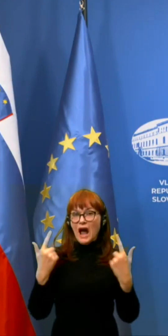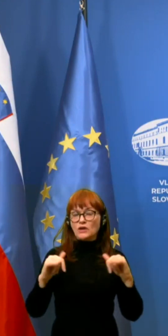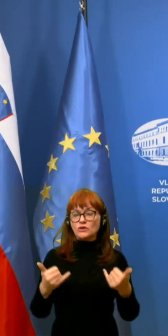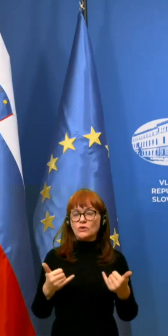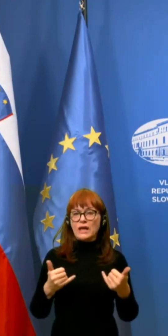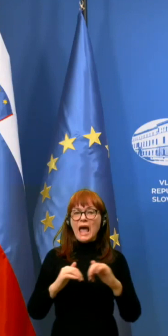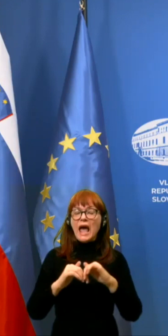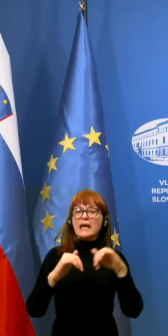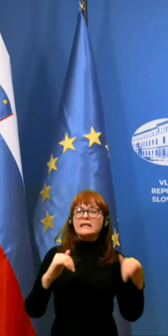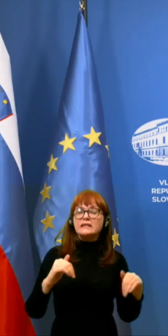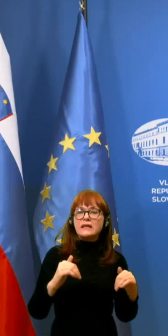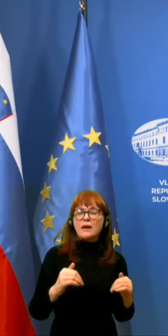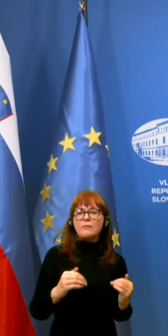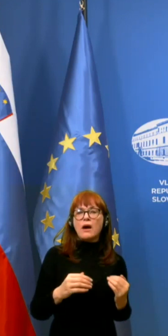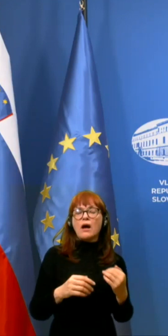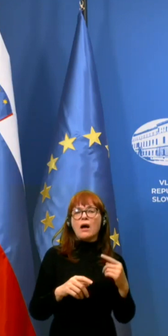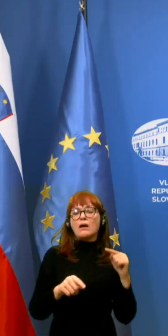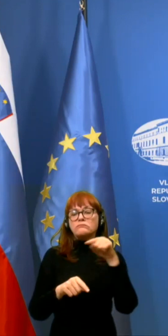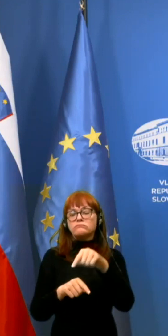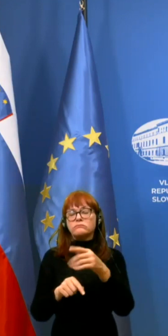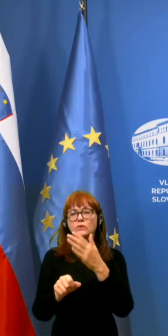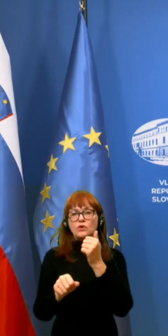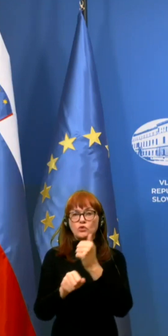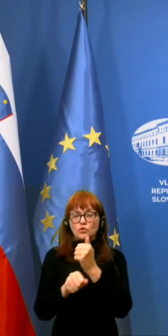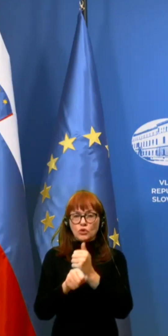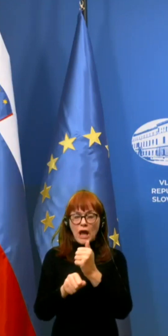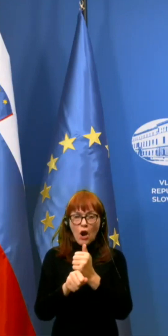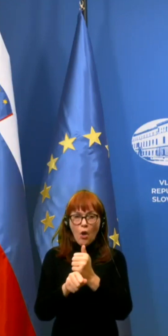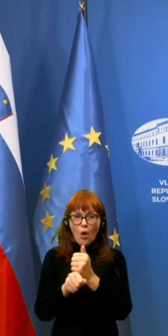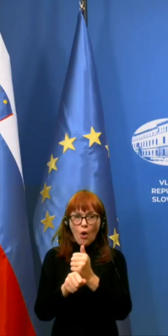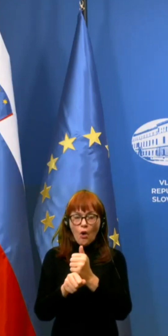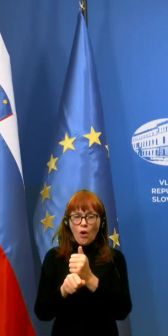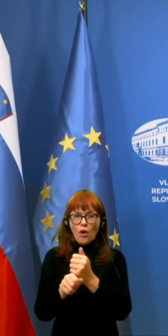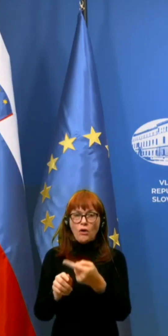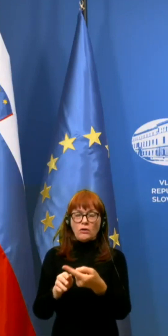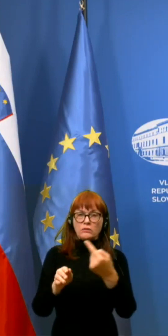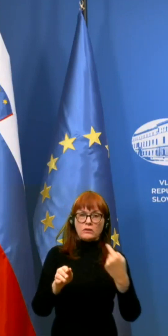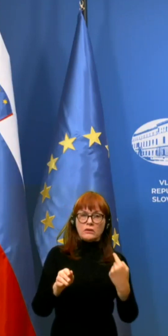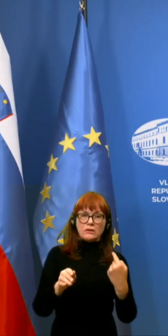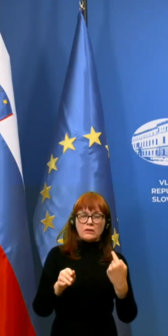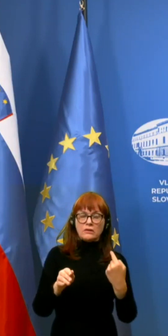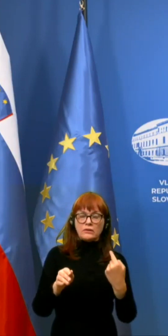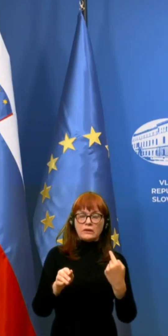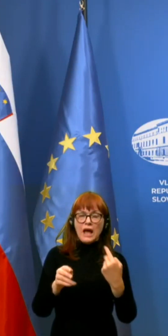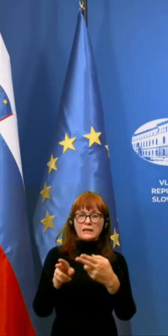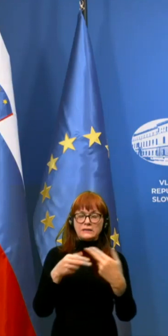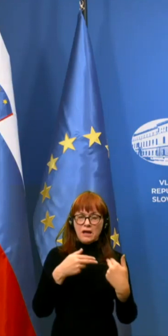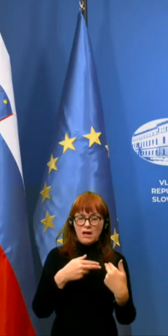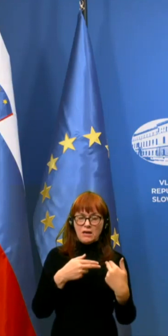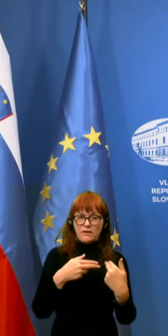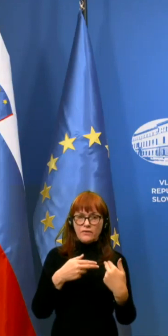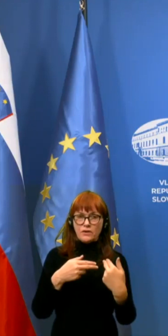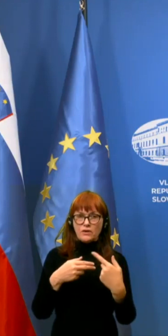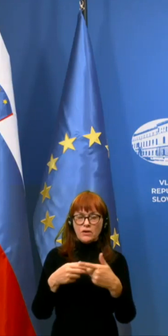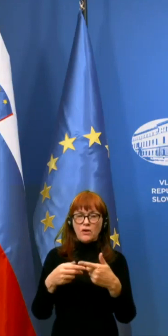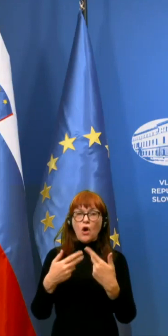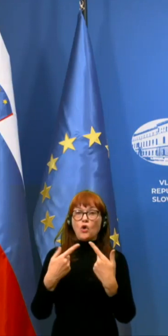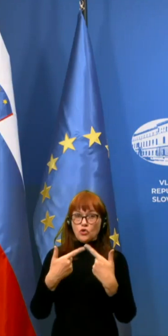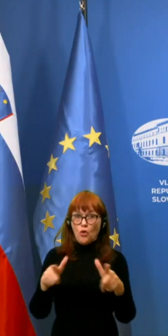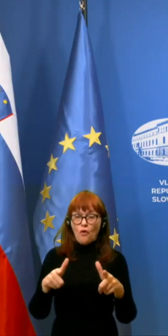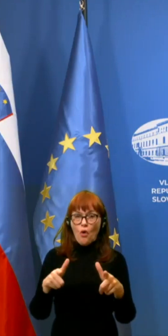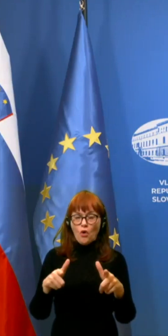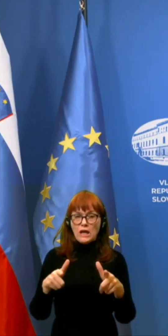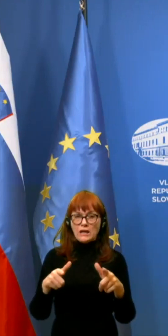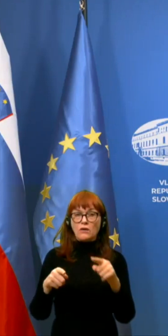izjeme prihod in odhod na delo. Torej, tisti, ki morejo oditi ali pa prihajajo iz dela, im je dovoljeno